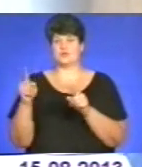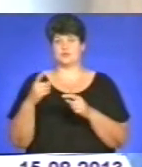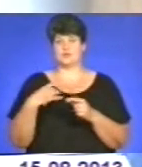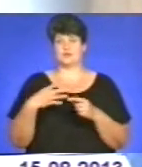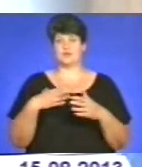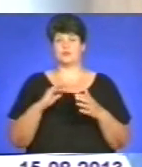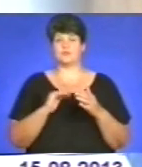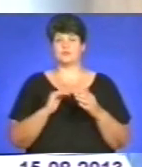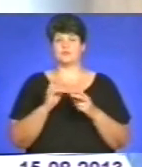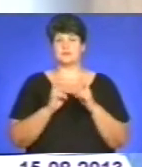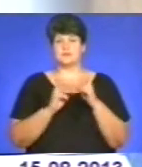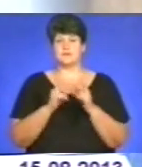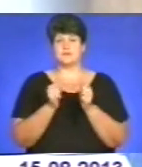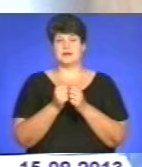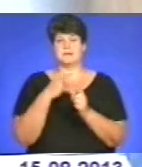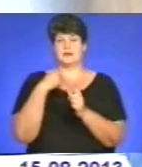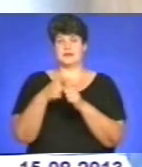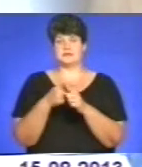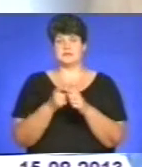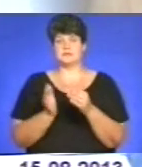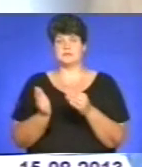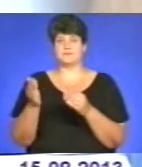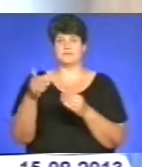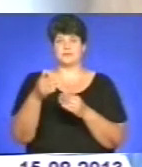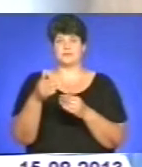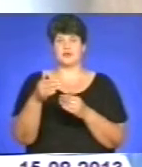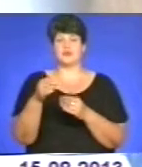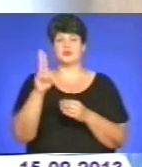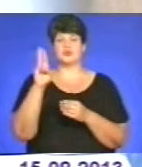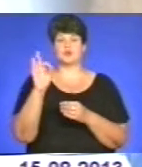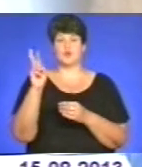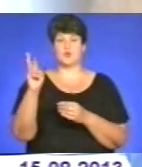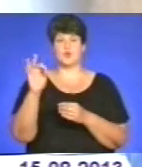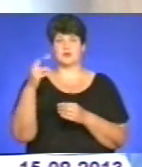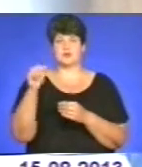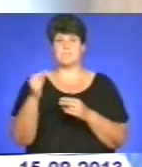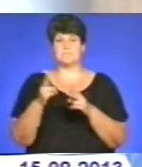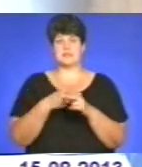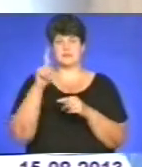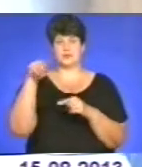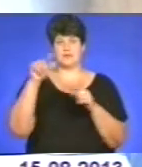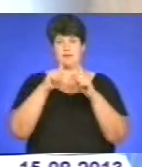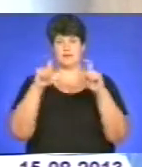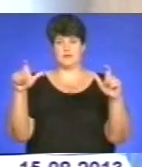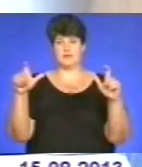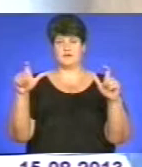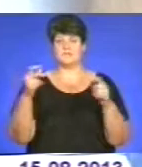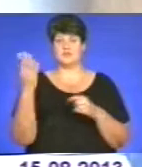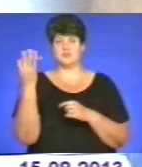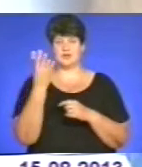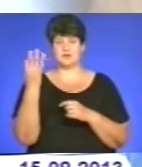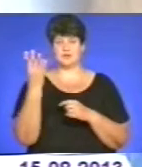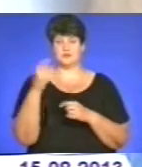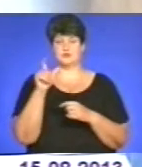Неподаліх Перекрестя їм перегородила дорогу легківка «Шкода Октавія» без номерних знаків. Четверо зловмісників